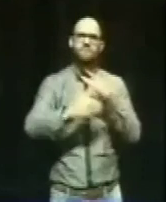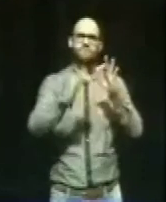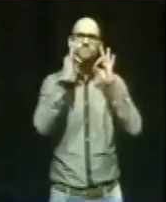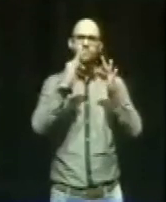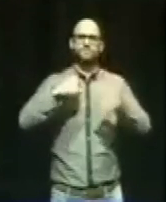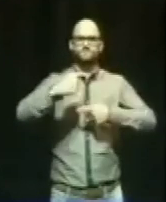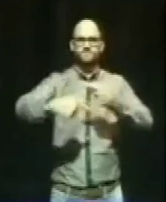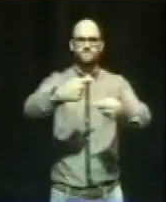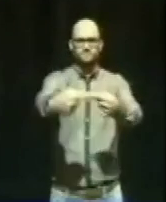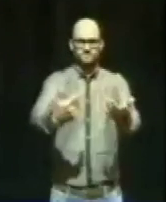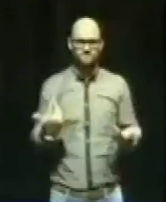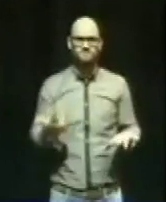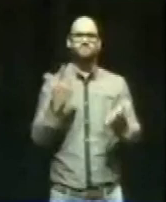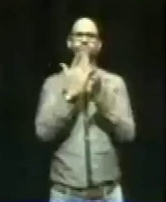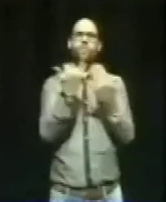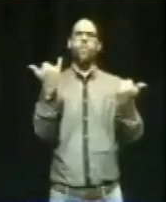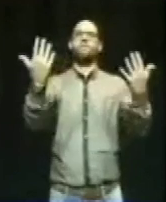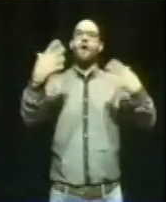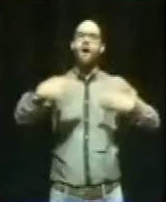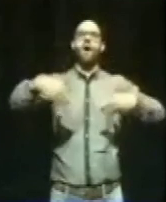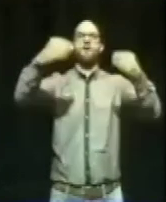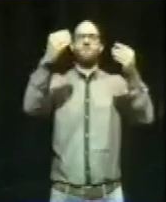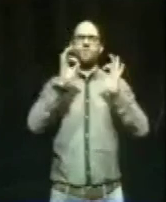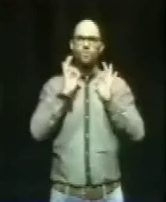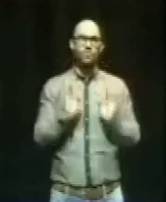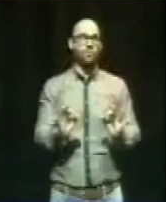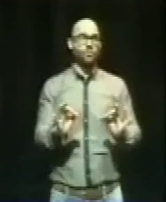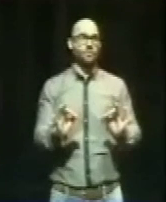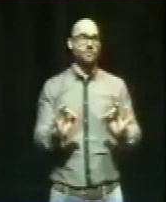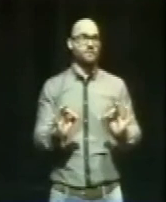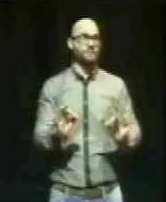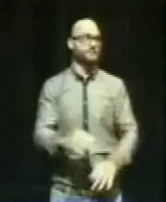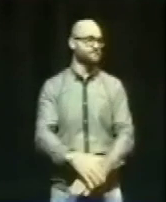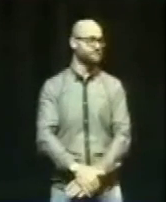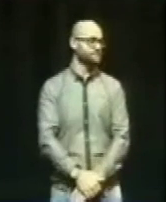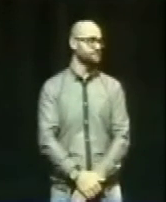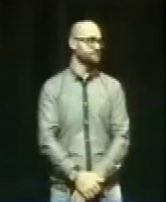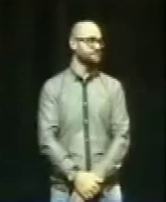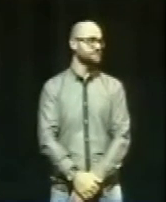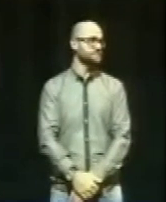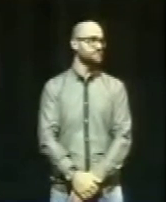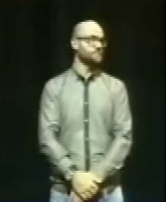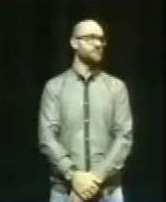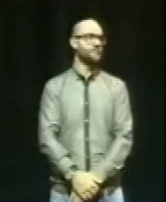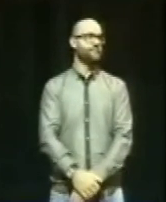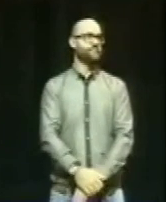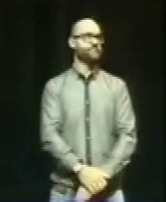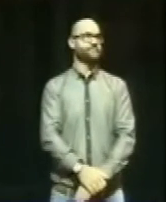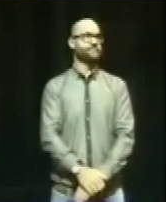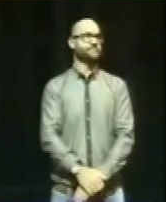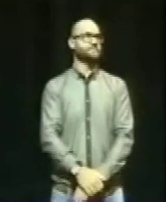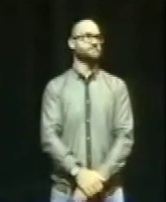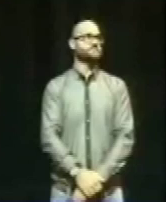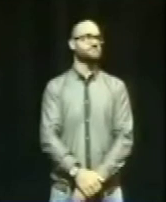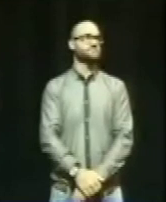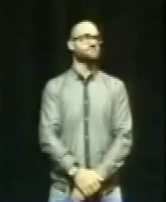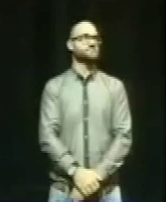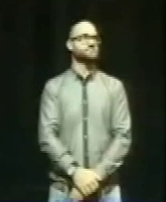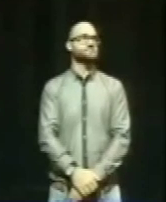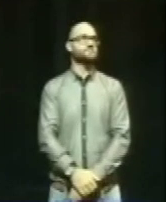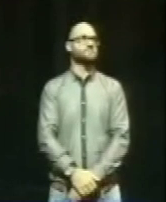bereits begonnen zu plakatieren. Hunderte von Helfern sind unterwegs. Und ich danke euch herzlich dafür, dass ihr das schon mal gemacht habt.